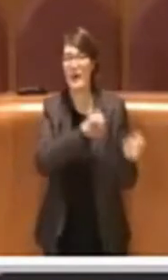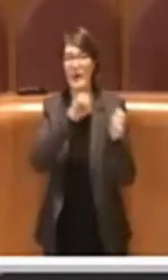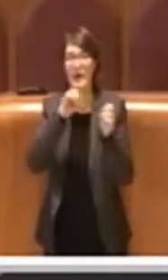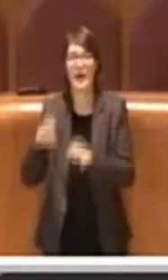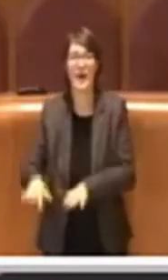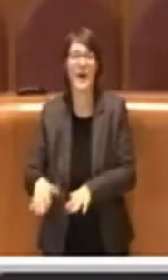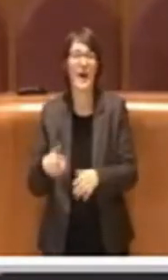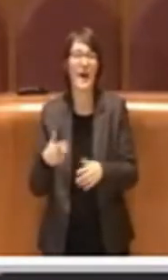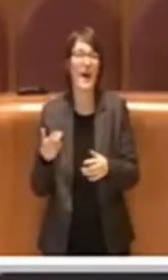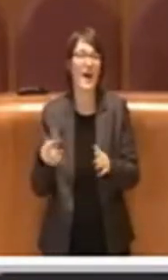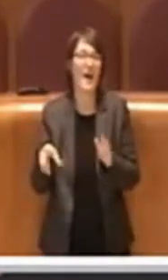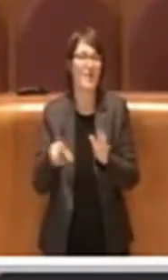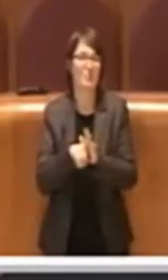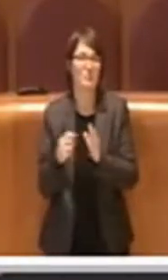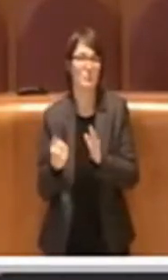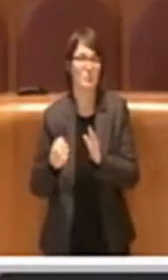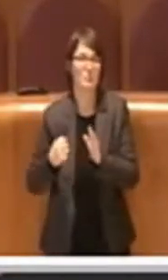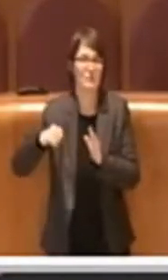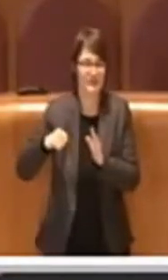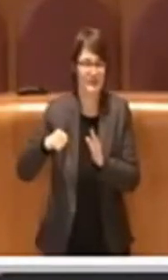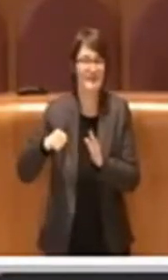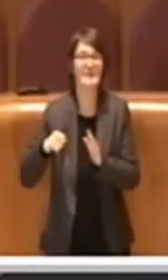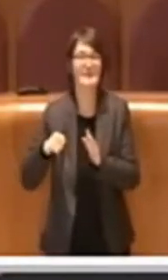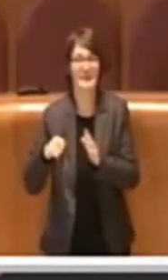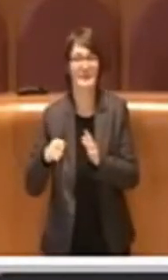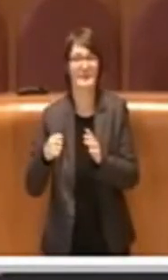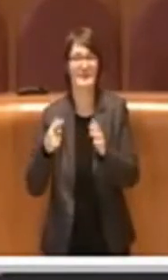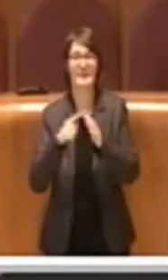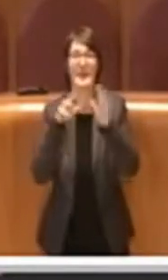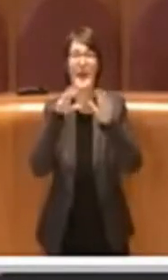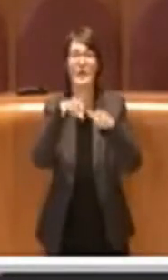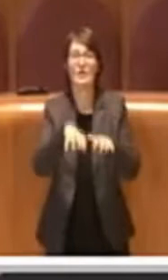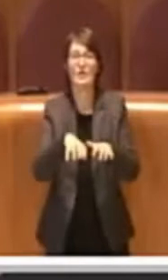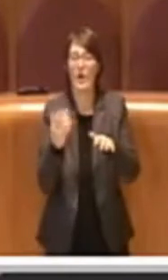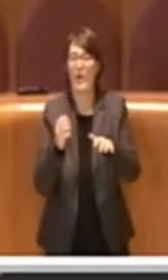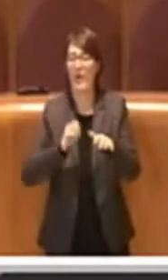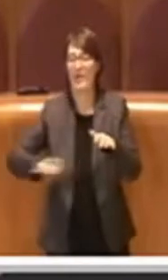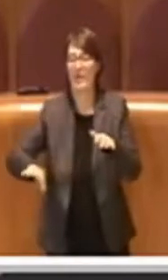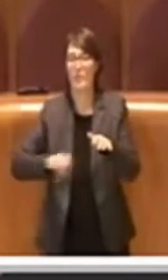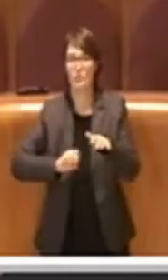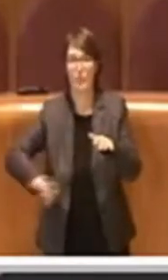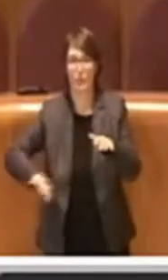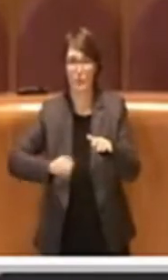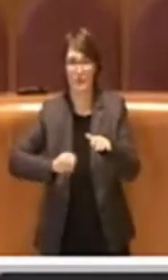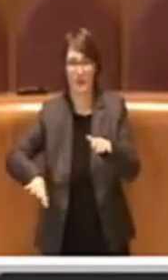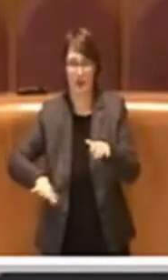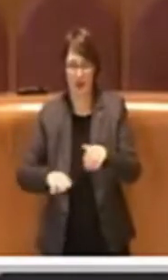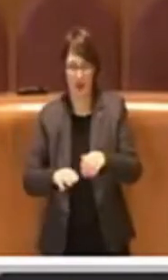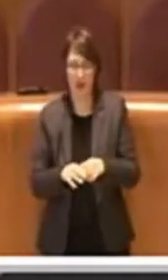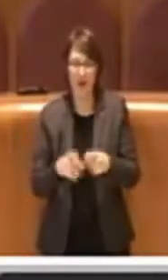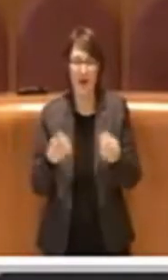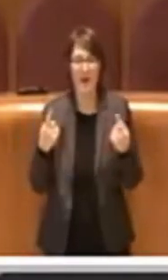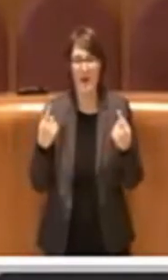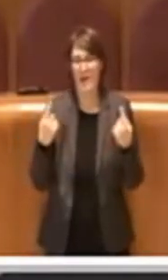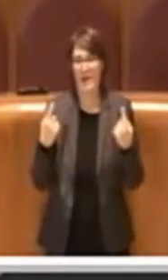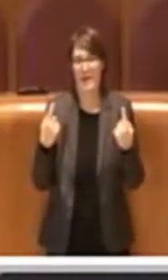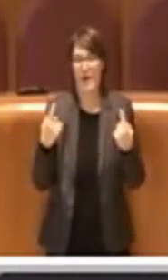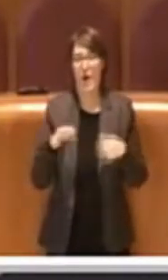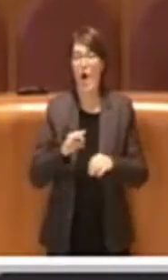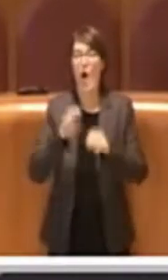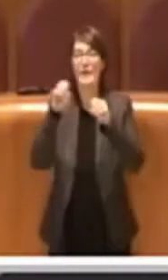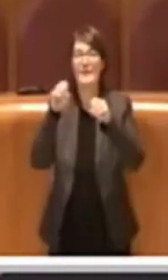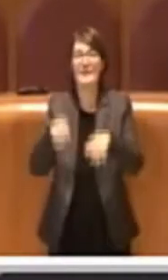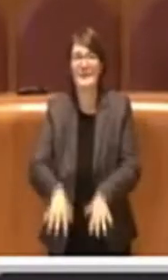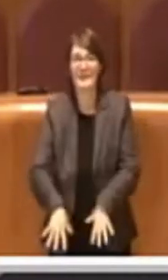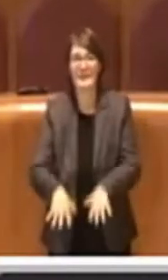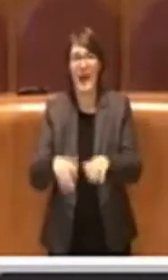creazione di discariche abusive che purtroppo molto spesso generano a catena l'ulteriore effetto